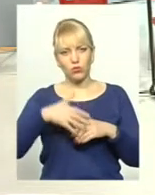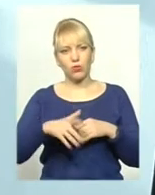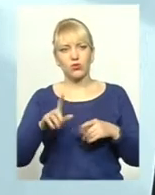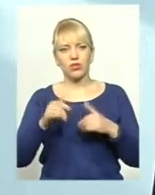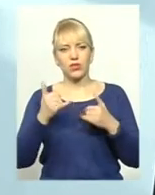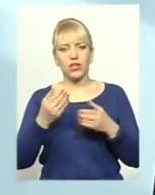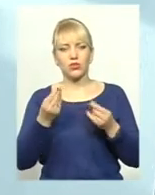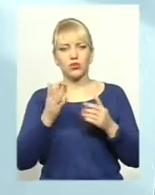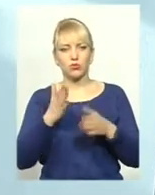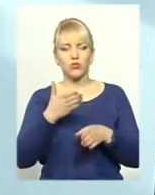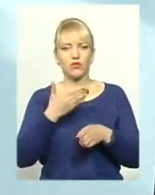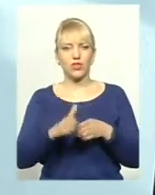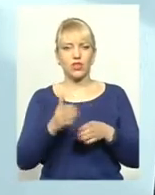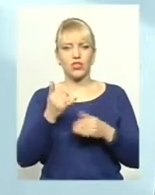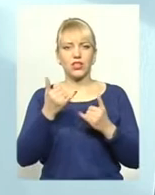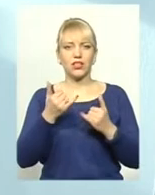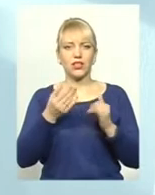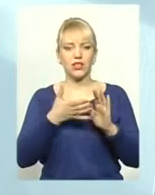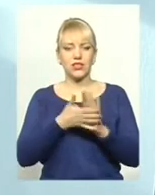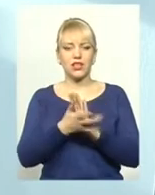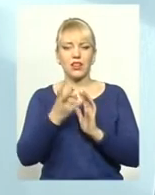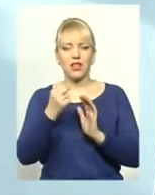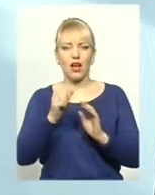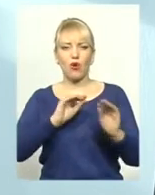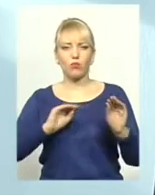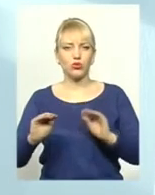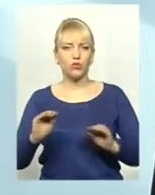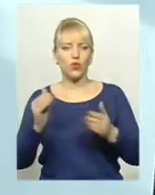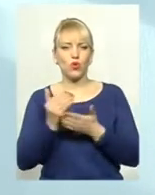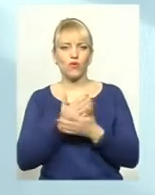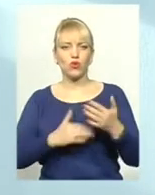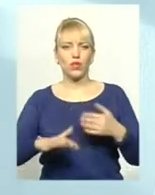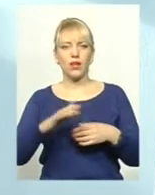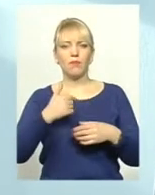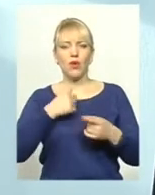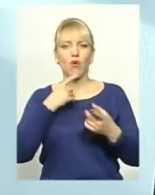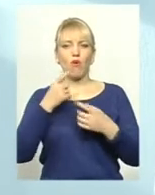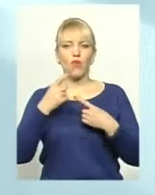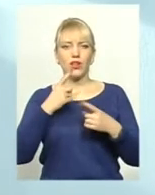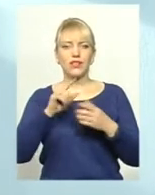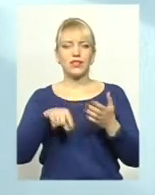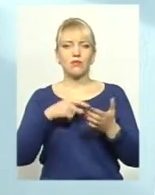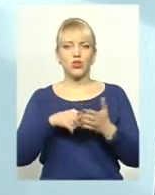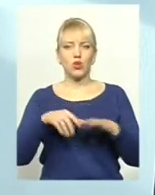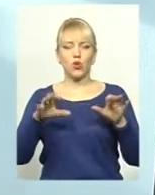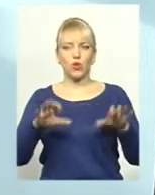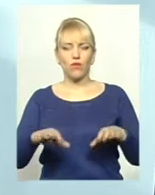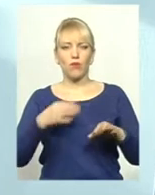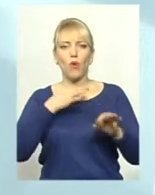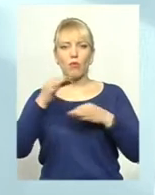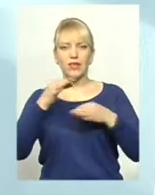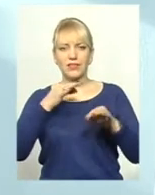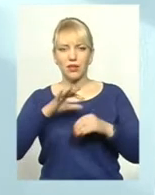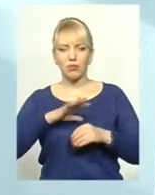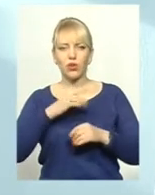кошти будуть витрачатися на облаштування нової території, тому і навіть з міським головою ми проводили бесіду, і він також